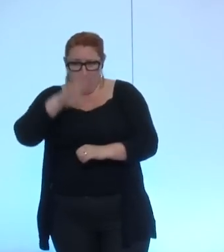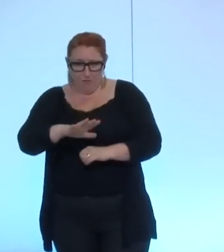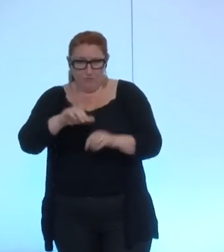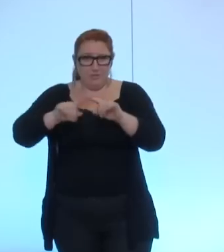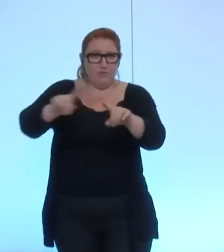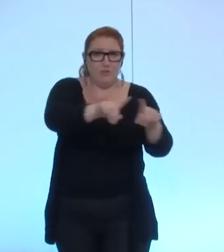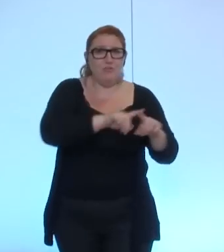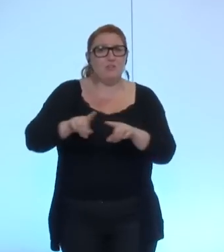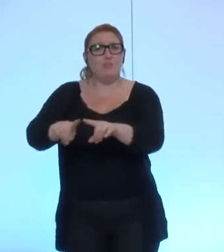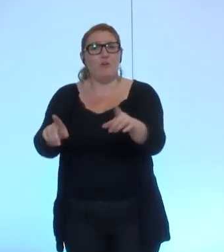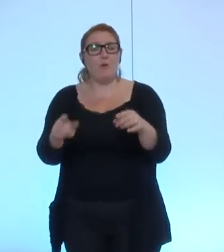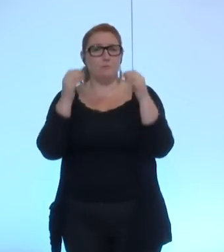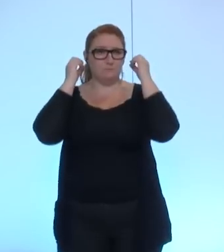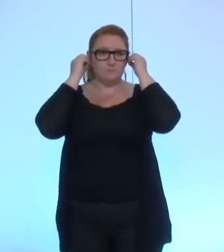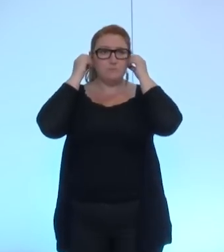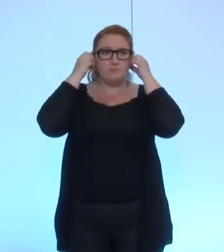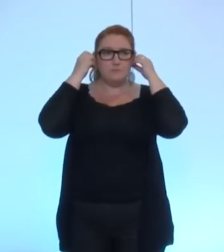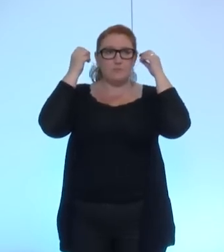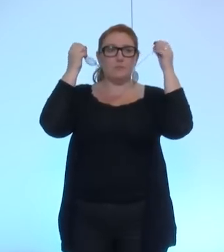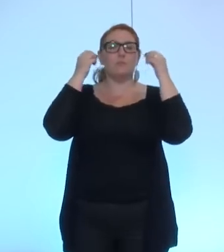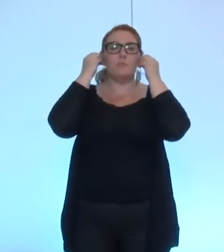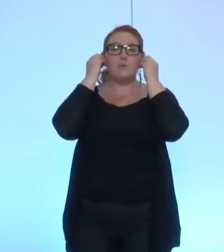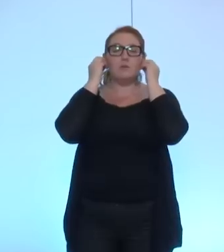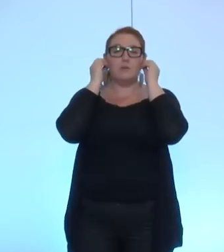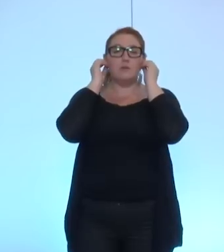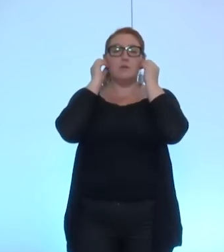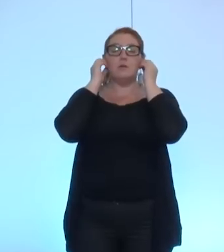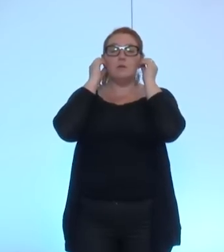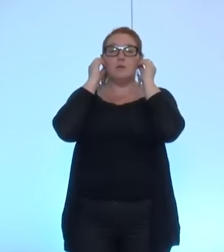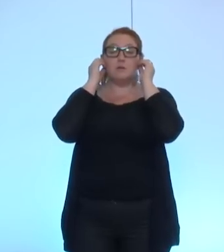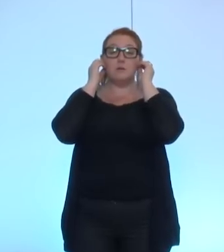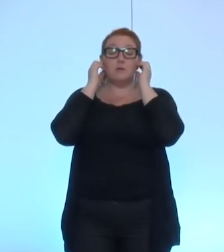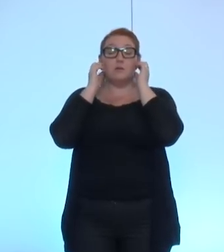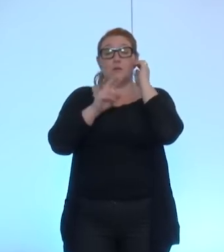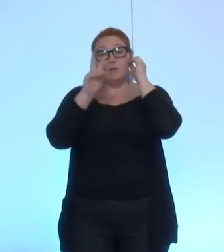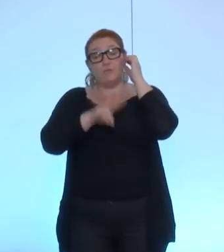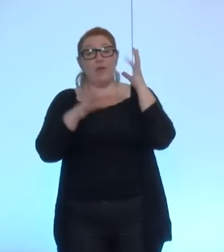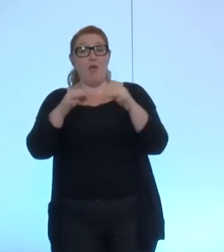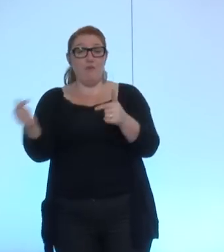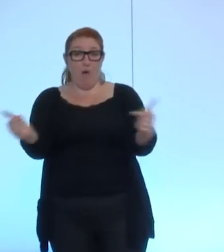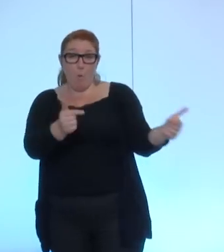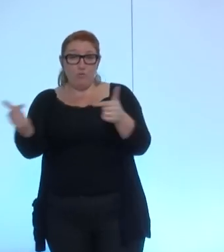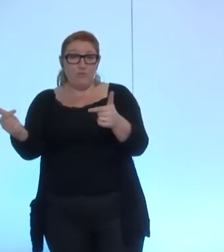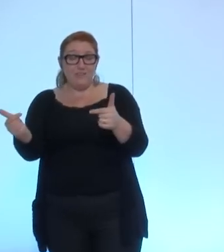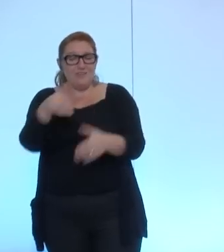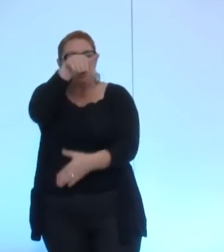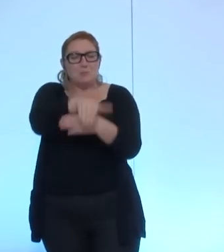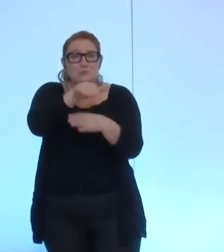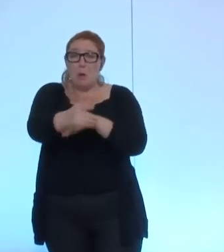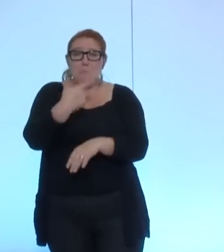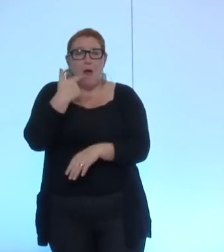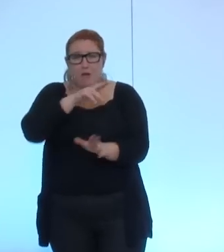de la question mais qui ne doit pas être l'objet du débat de ce soir nous pouvons avoir des sensibilités différentes